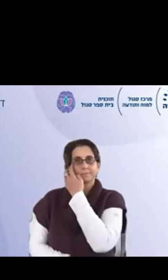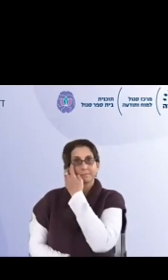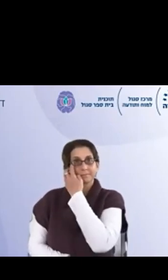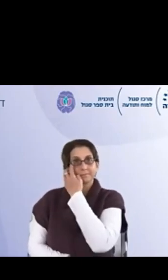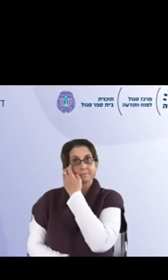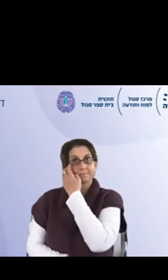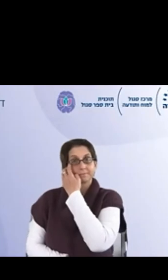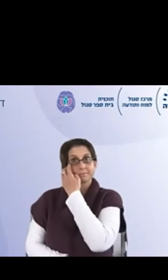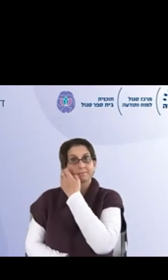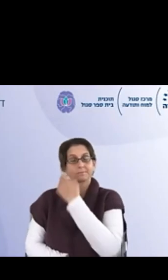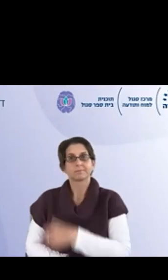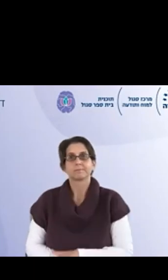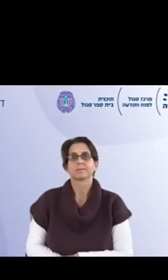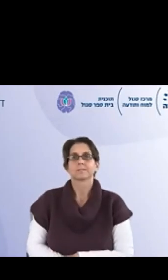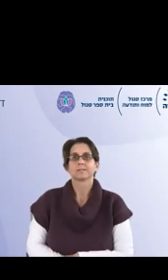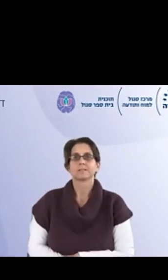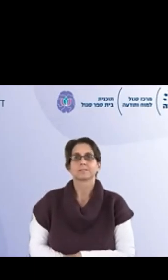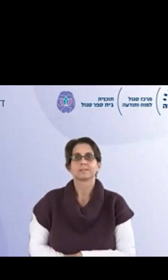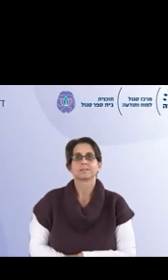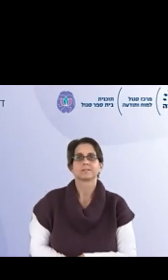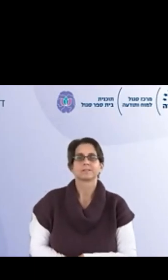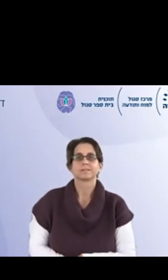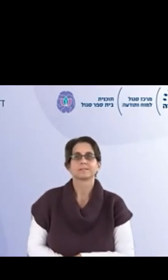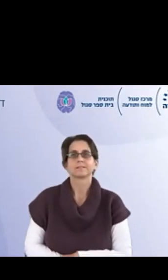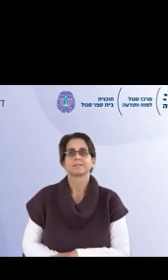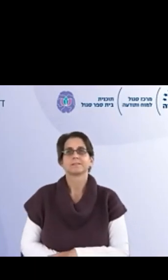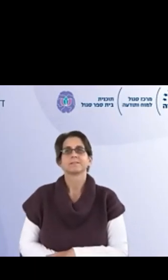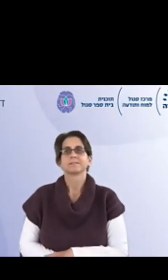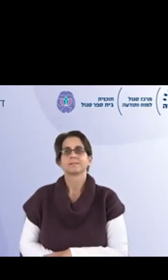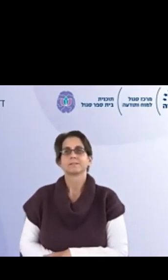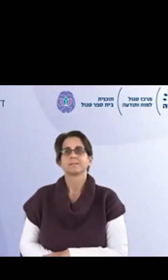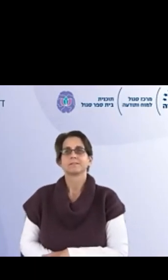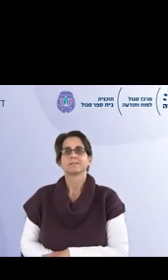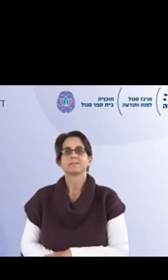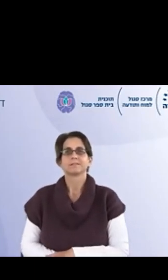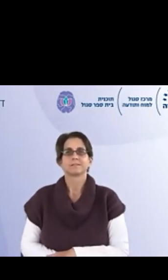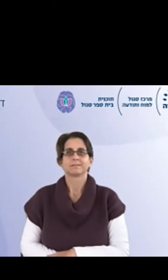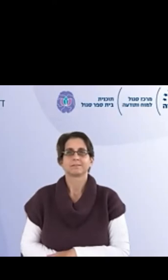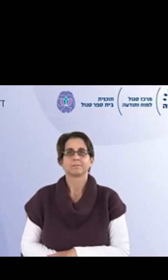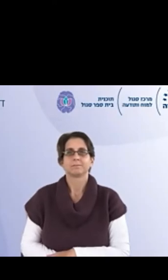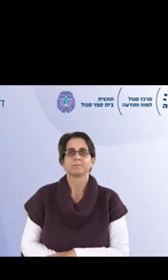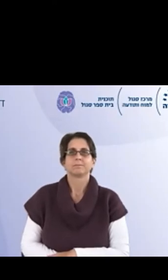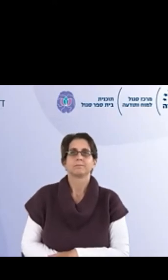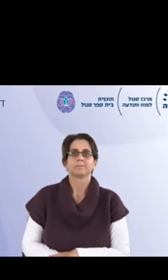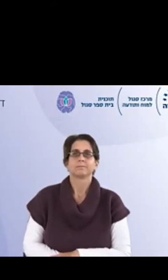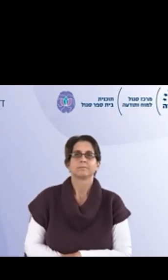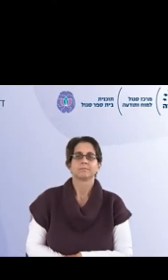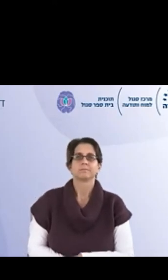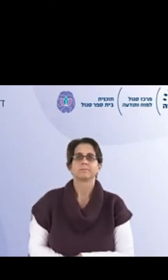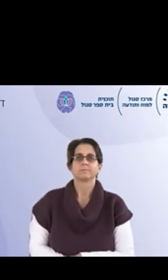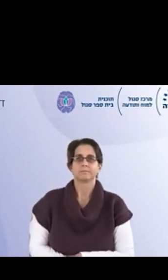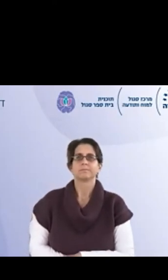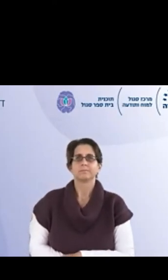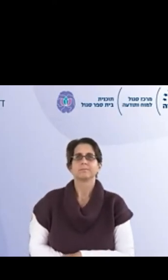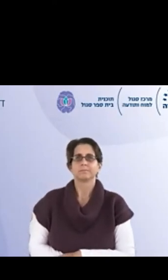האנשים? אז ככה בצוות הסגול עלתה הצעה לפתוח קבוצת וואטסאפ, אני מורה לביולוגיה, יש מורים לביולוגיה, קבוצה